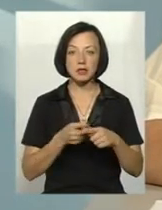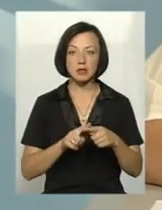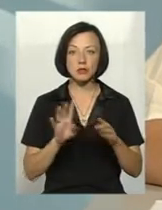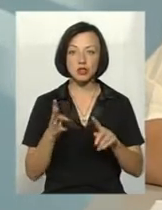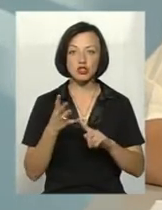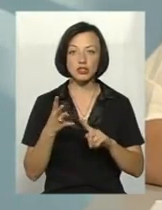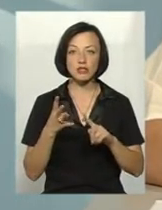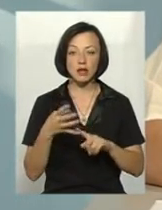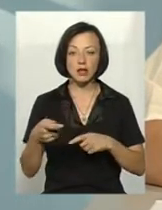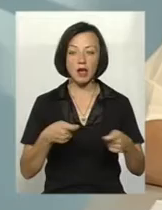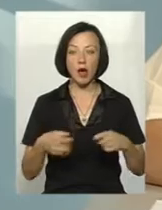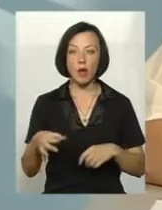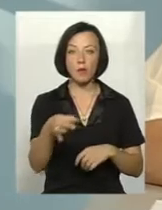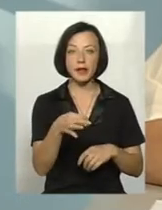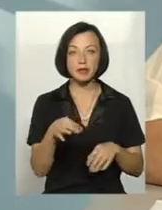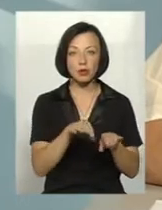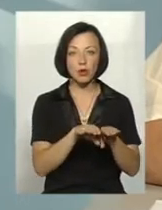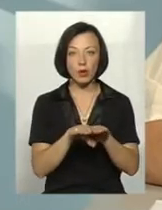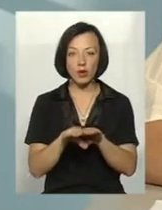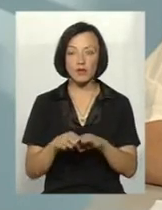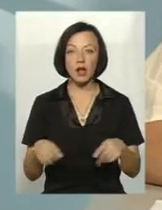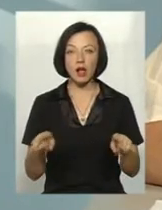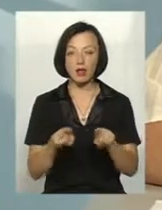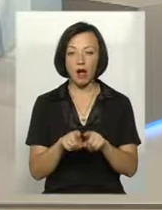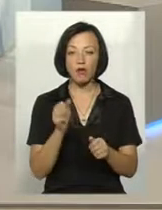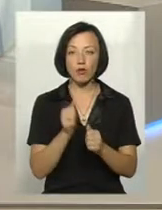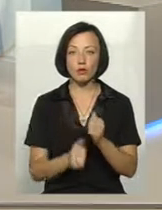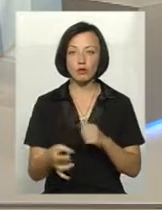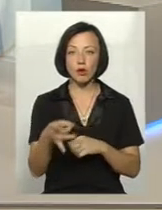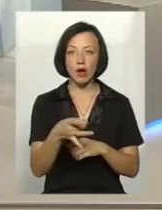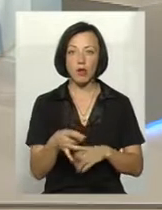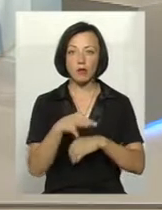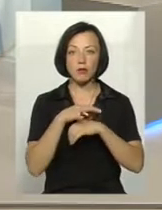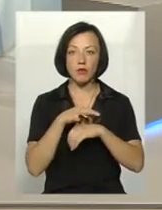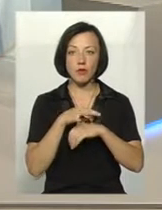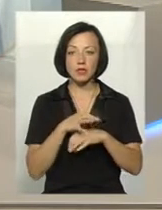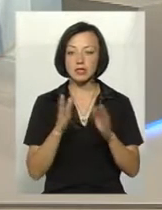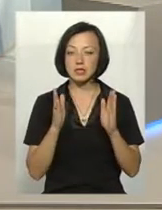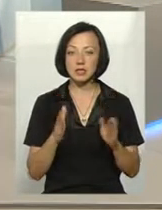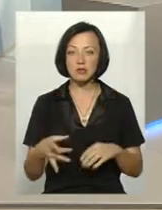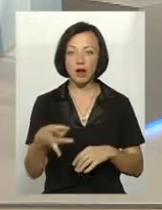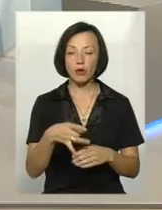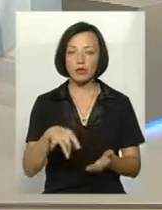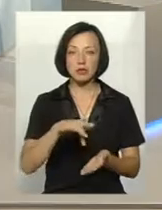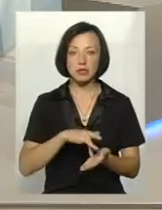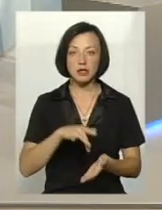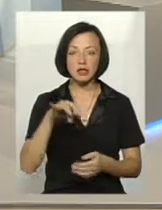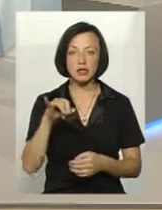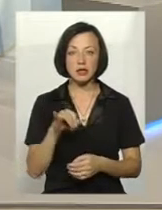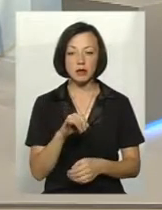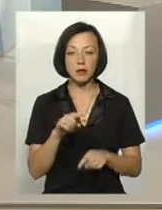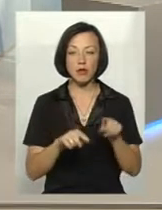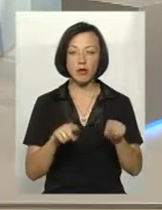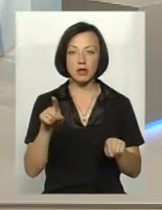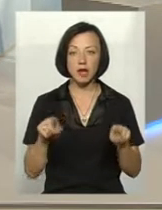ярмарка в цьому році обласного рівня, а також в кожному районі проводяться, та й не тільки в районних центрах, і по